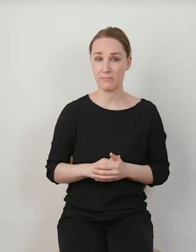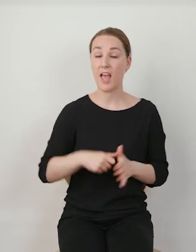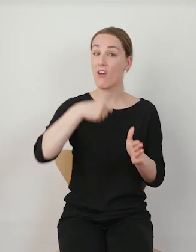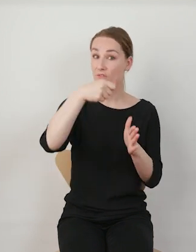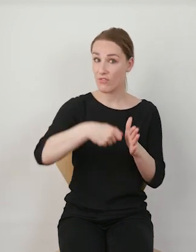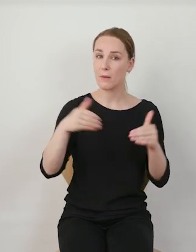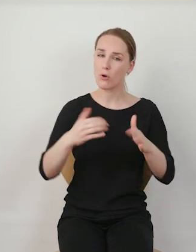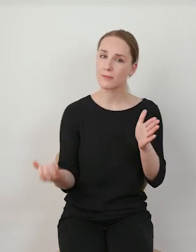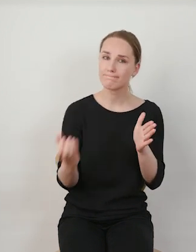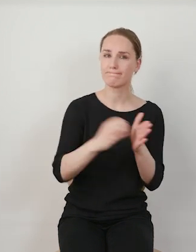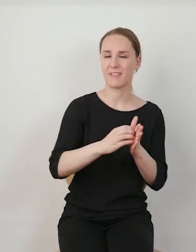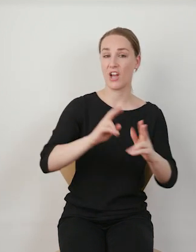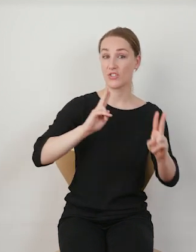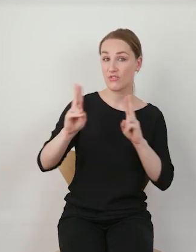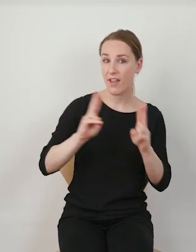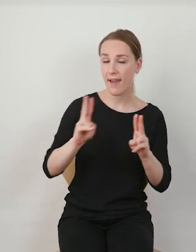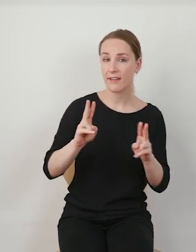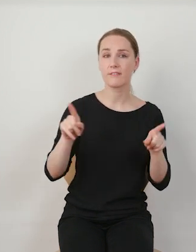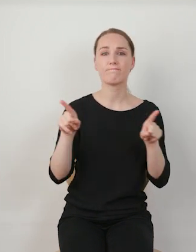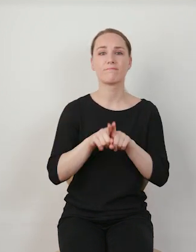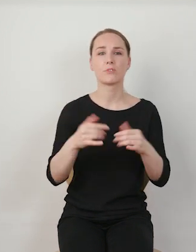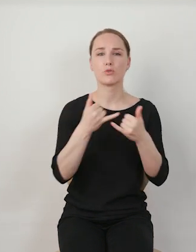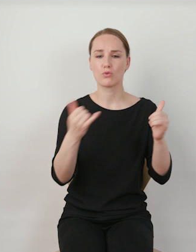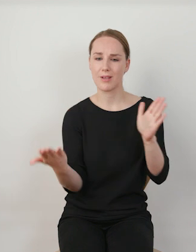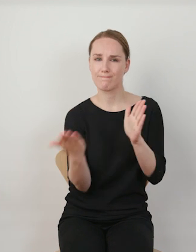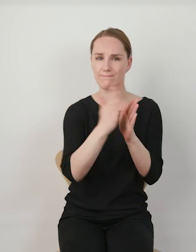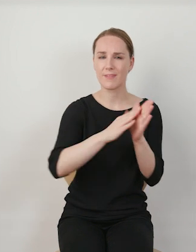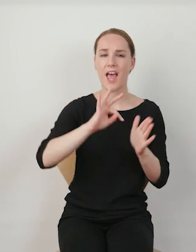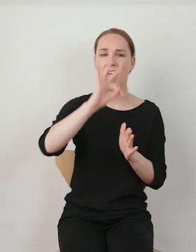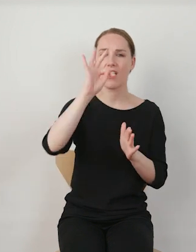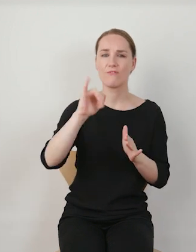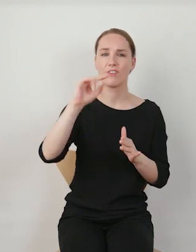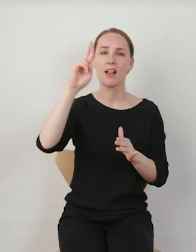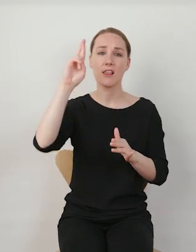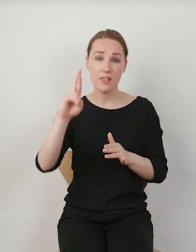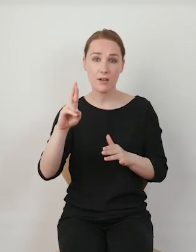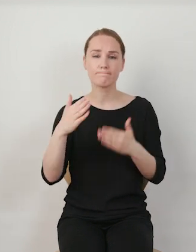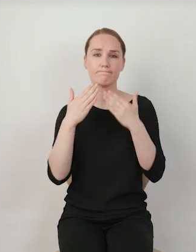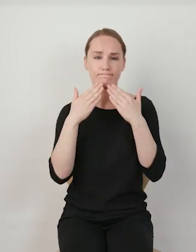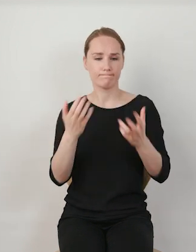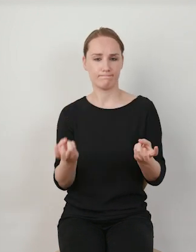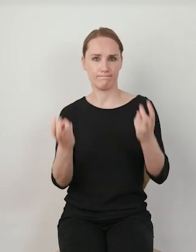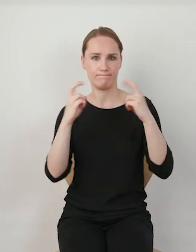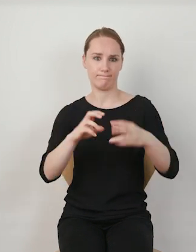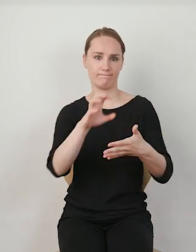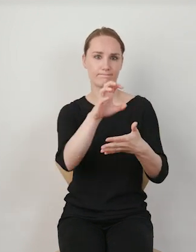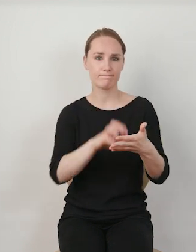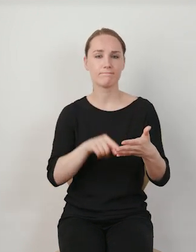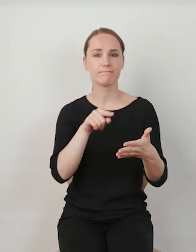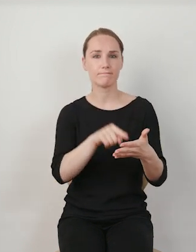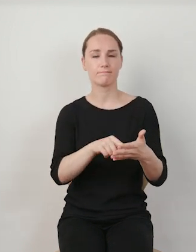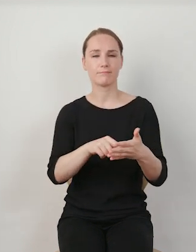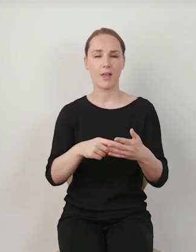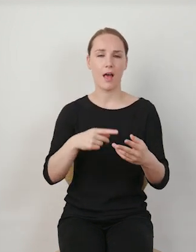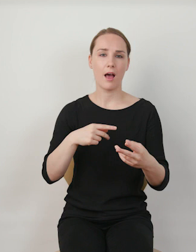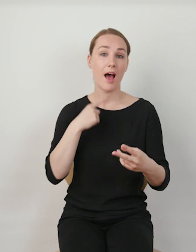dodawać ścieżki dźwiękowe, możemy nakładać różnego rodzaju filtry i w ten sposób tworzyć kontent, który jest kontentem